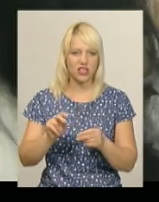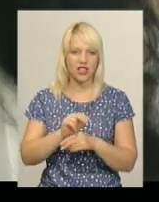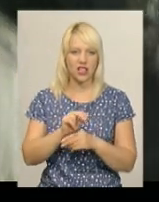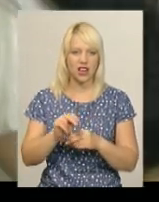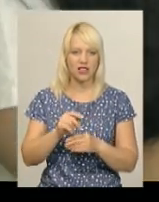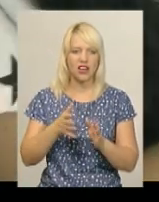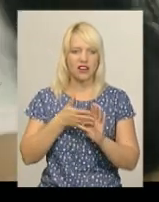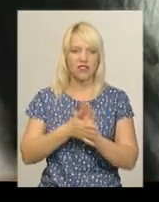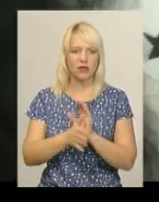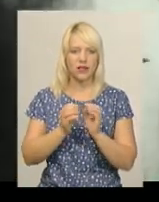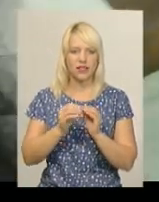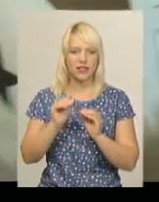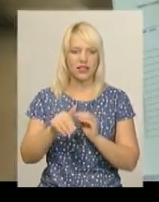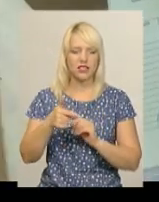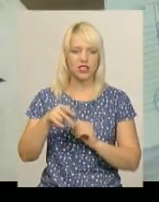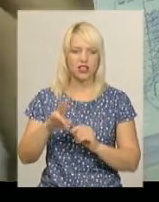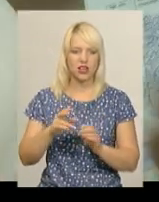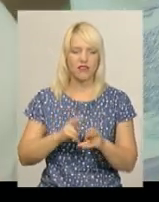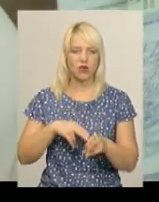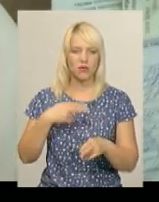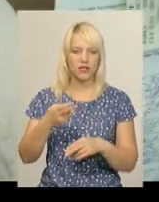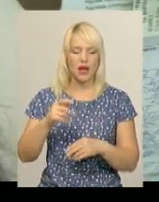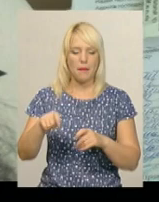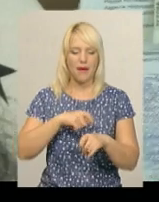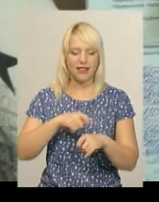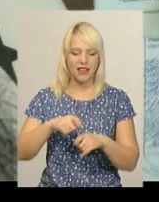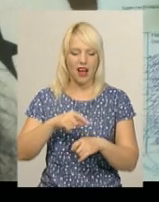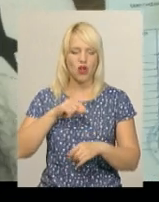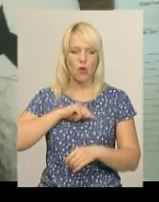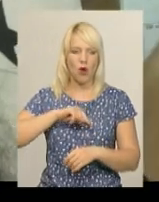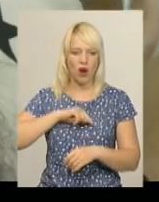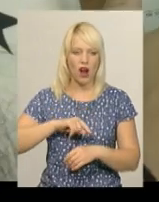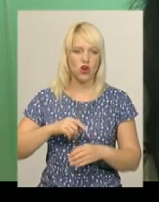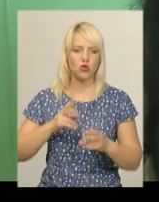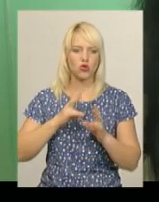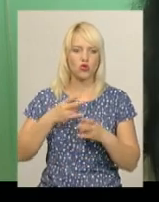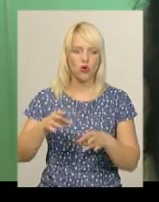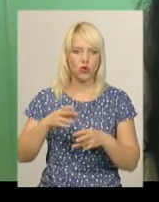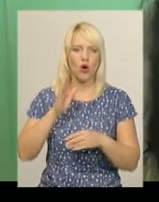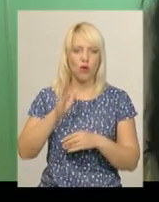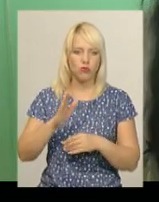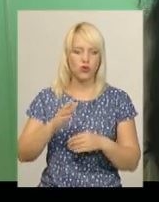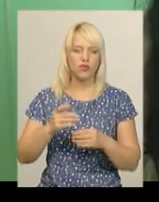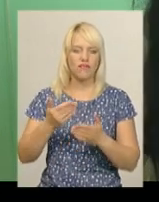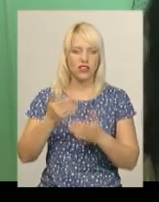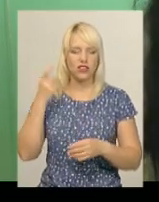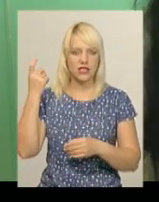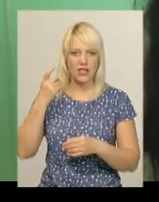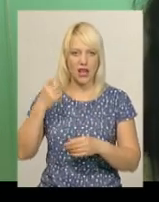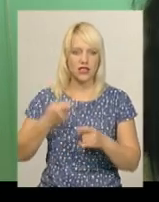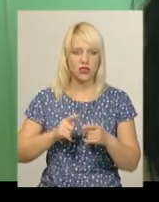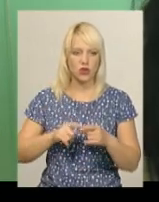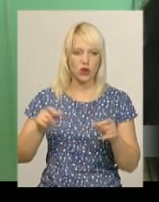тисяч гривень. Компенсувати матеріальну та моральну шкоду вимагатиме від власника Ярмолинецького кафе. Наразі готується писати заяву у